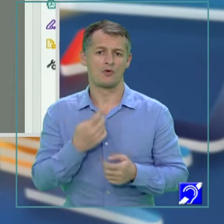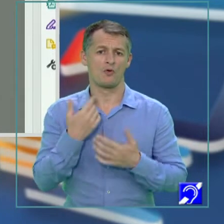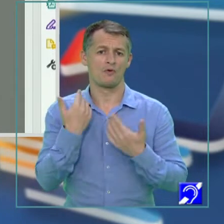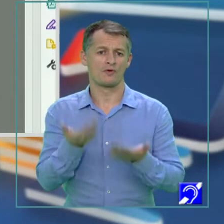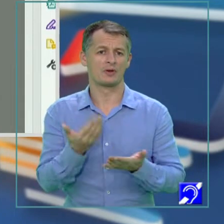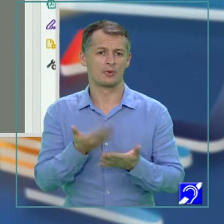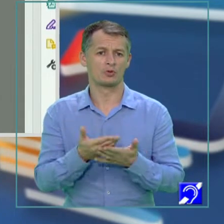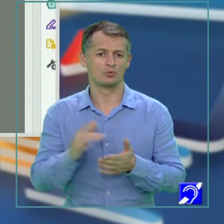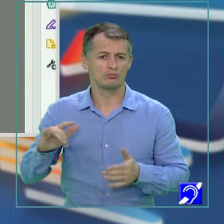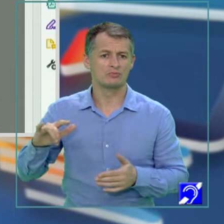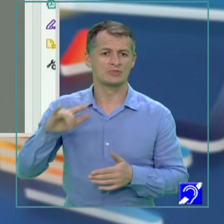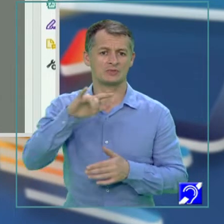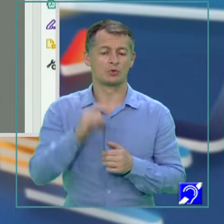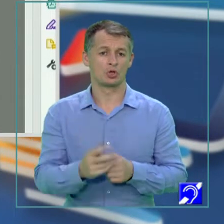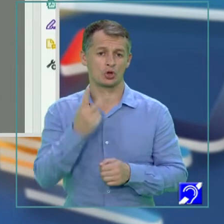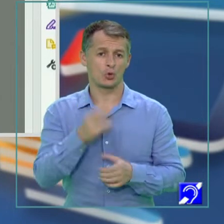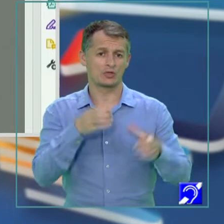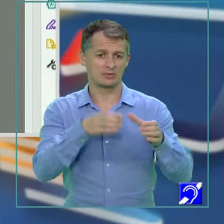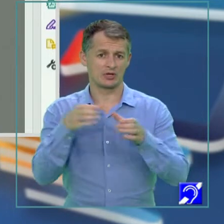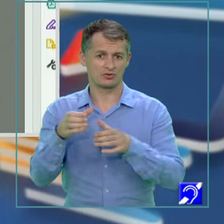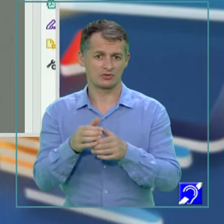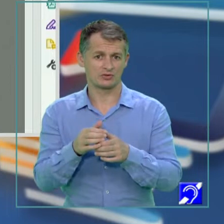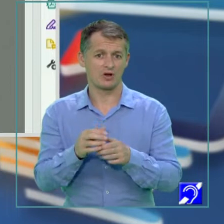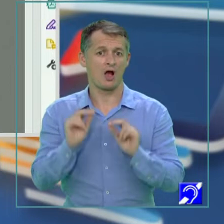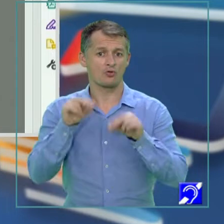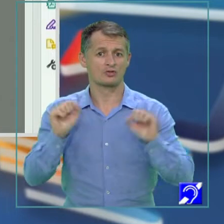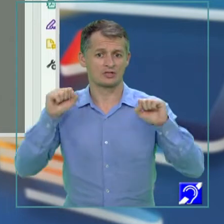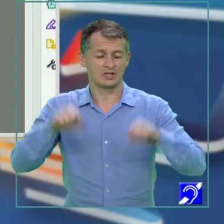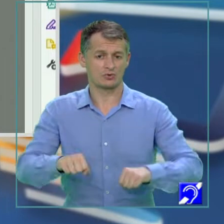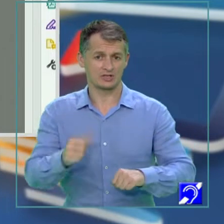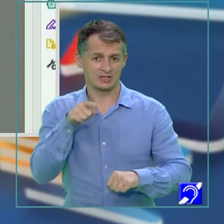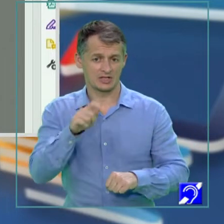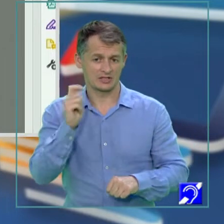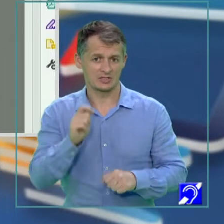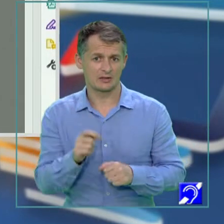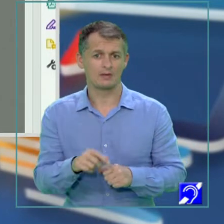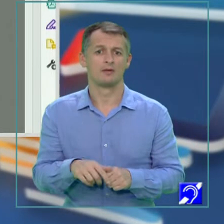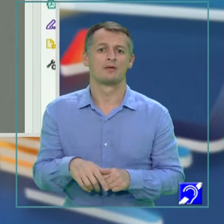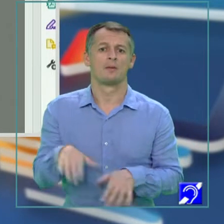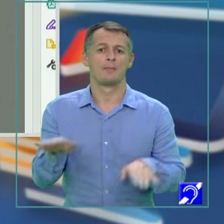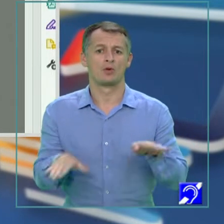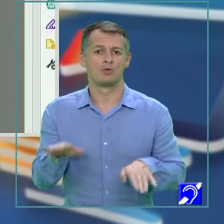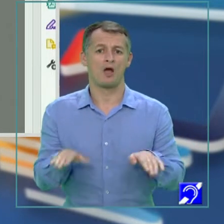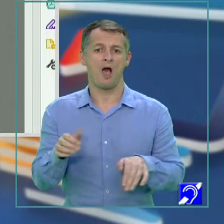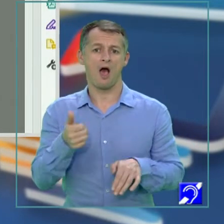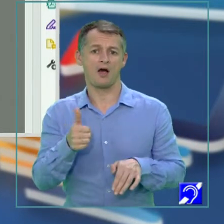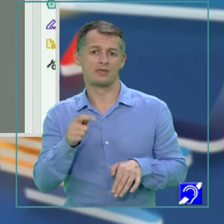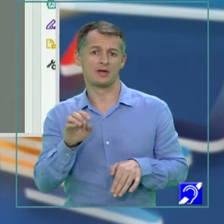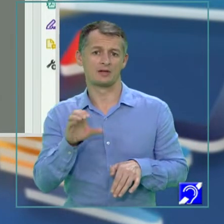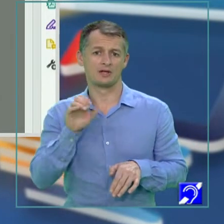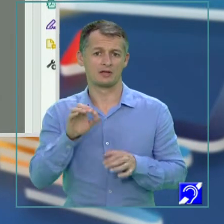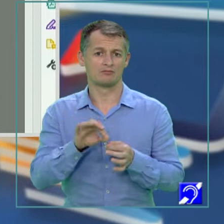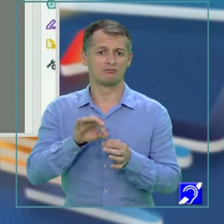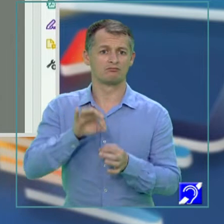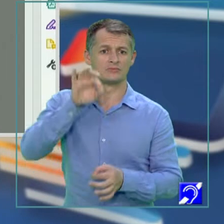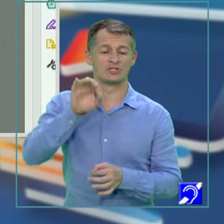Două specii mai ales își împart domnia acestor țări. Pinguinul Antarctic, o pasăre ca la 60 de